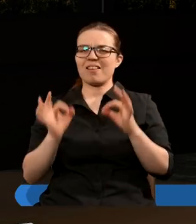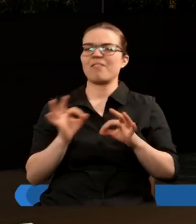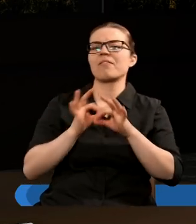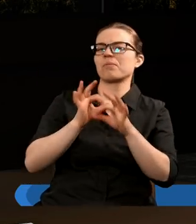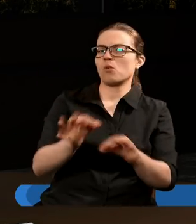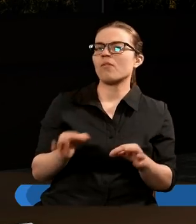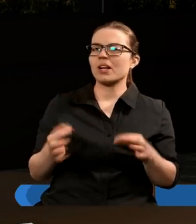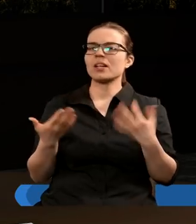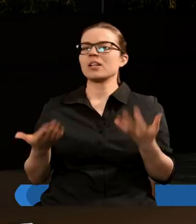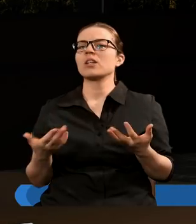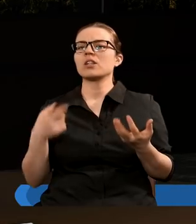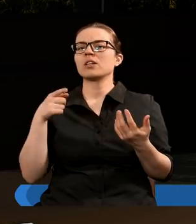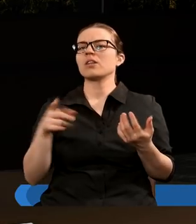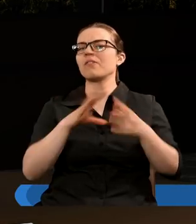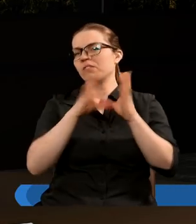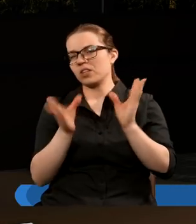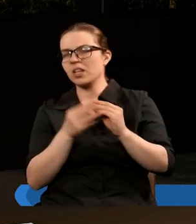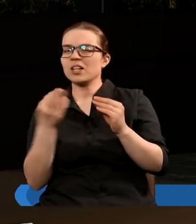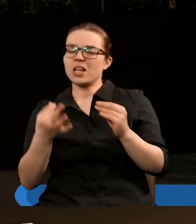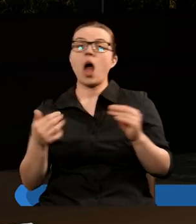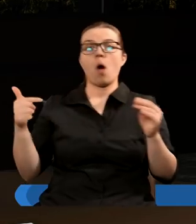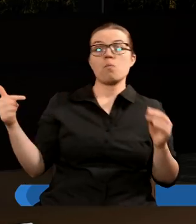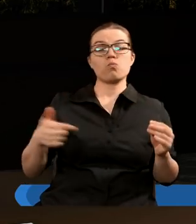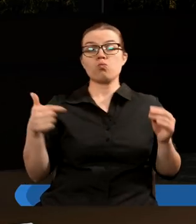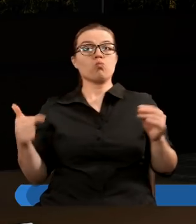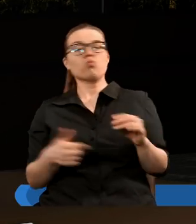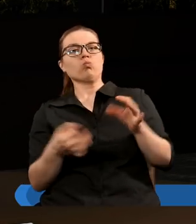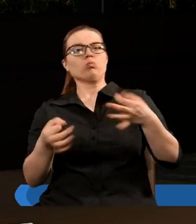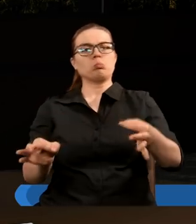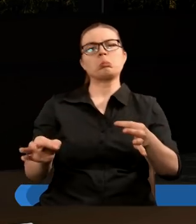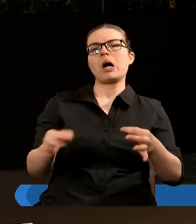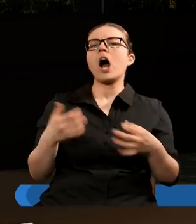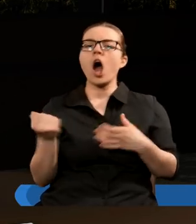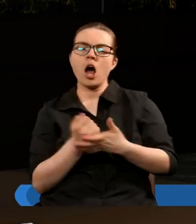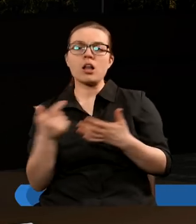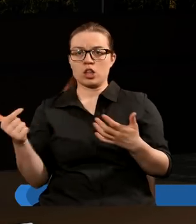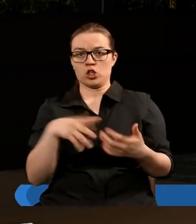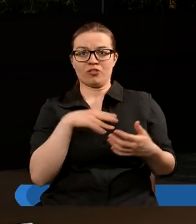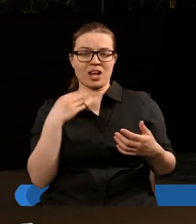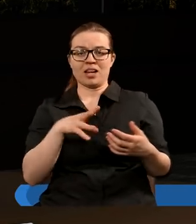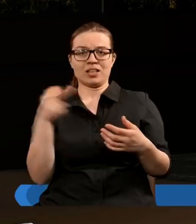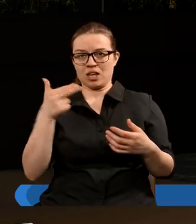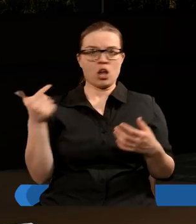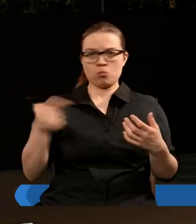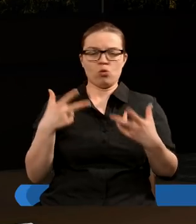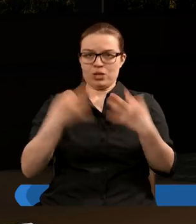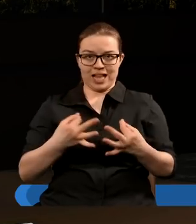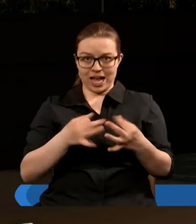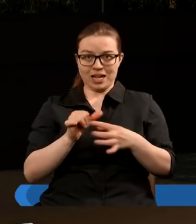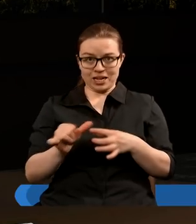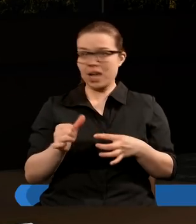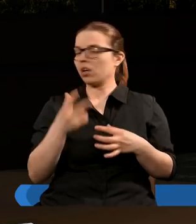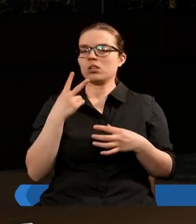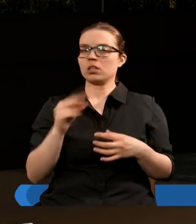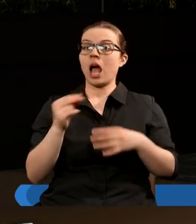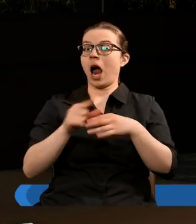prawo takie niedzielne, że wszyscy teraz muszą koniecznie święcić niedzielę, tego jeszcze nie ma absolutnie, ale wiemy,